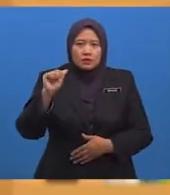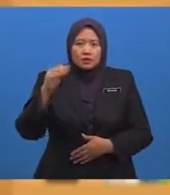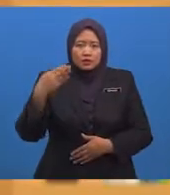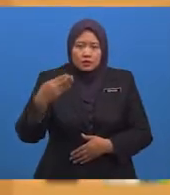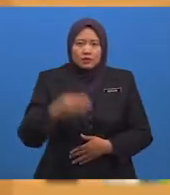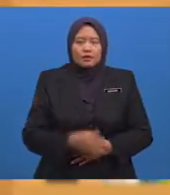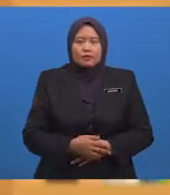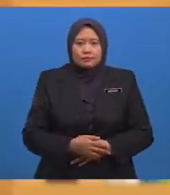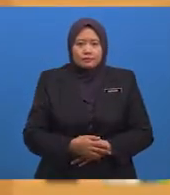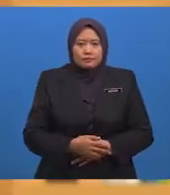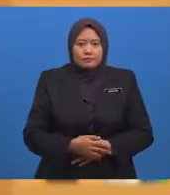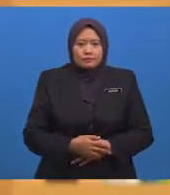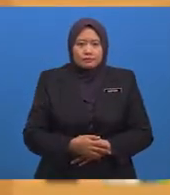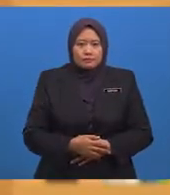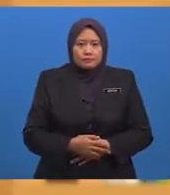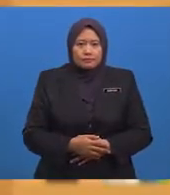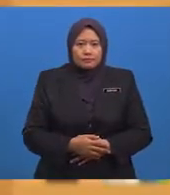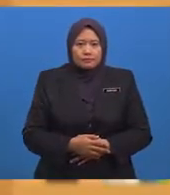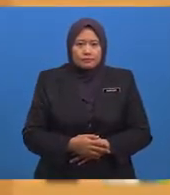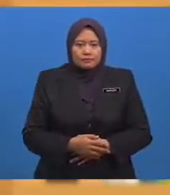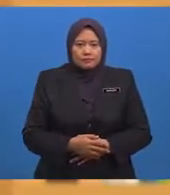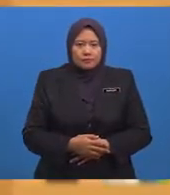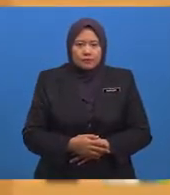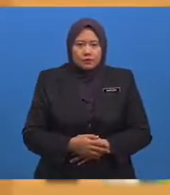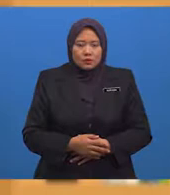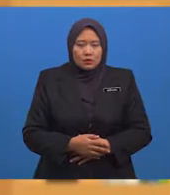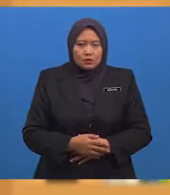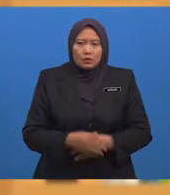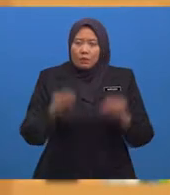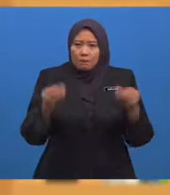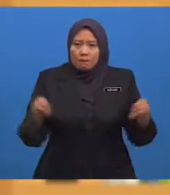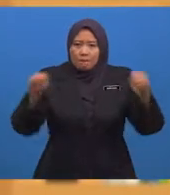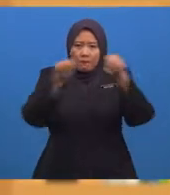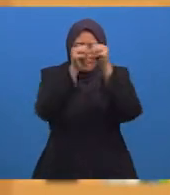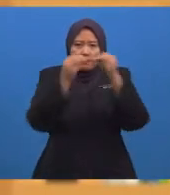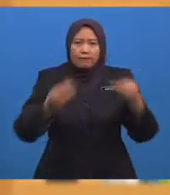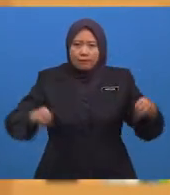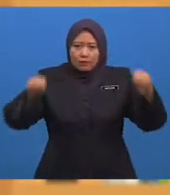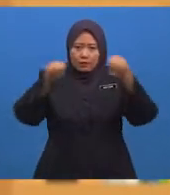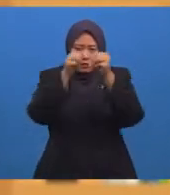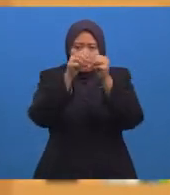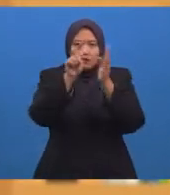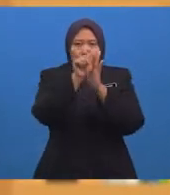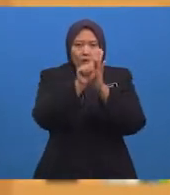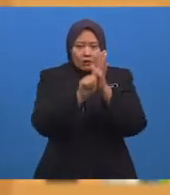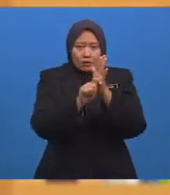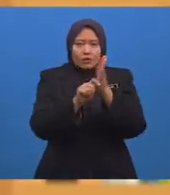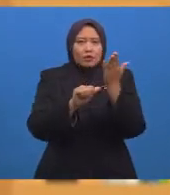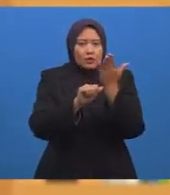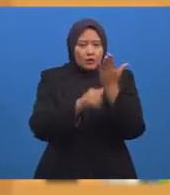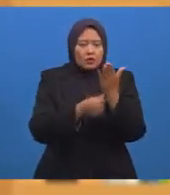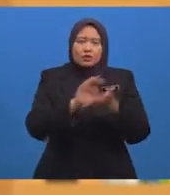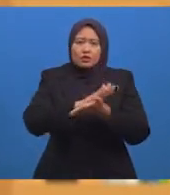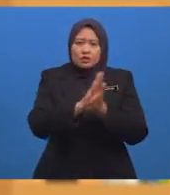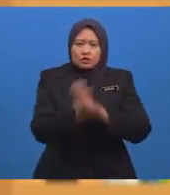pelajar sejarah Kertas dua sekalian Masjid-masjid terawal di Mesir ini Menjadi asas